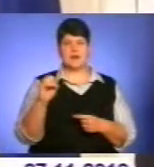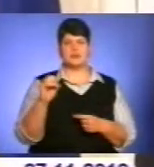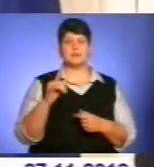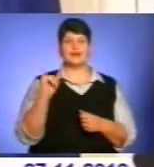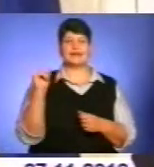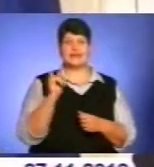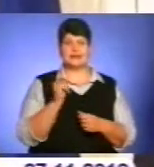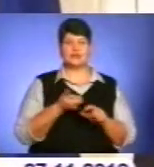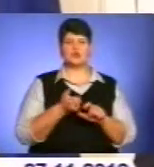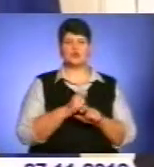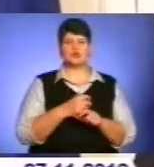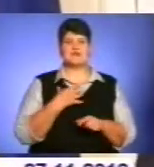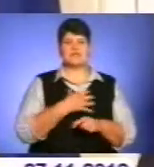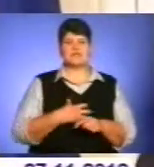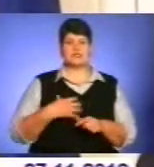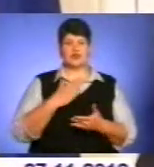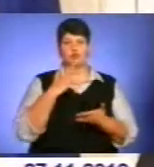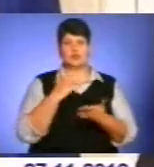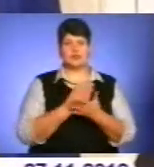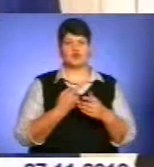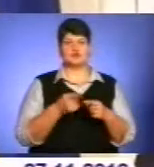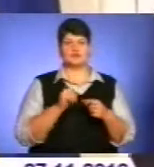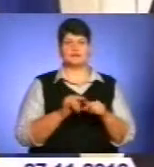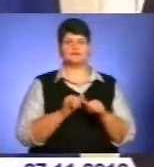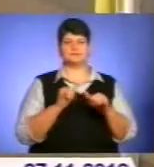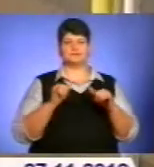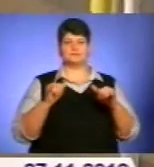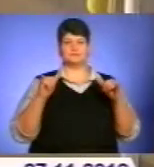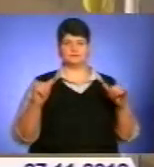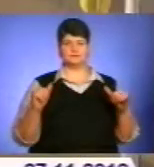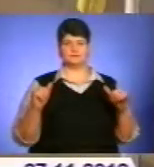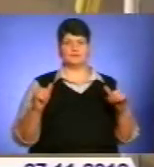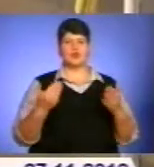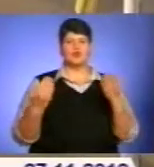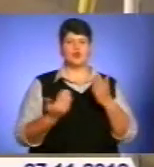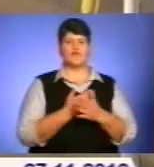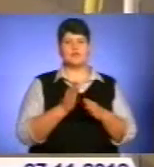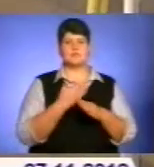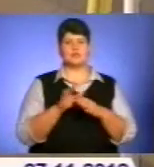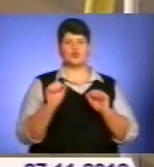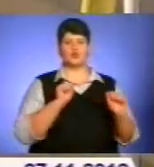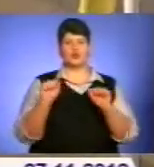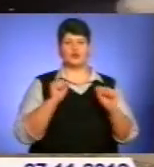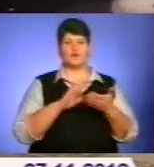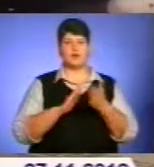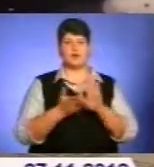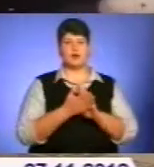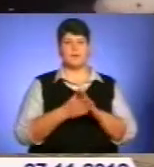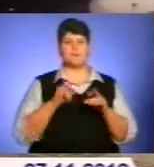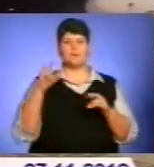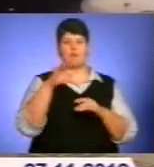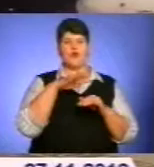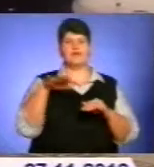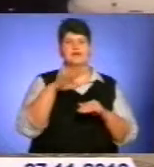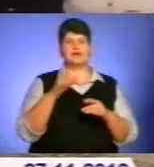дуже важливо, що ця динаміка вона збільшується. Нова міжурядова угода про повітряне сполучення дозволить здійснювати